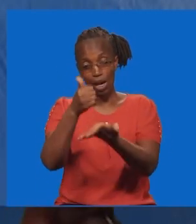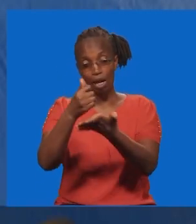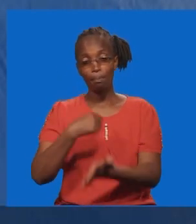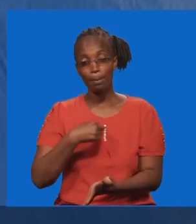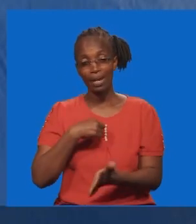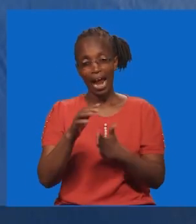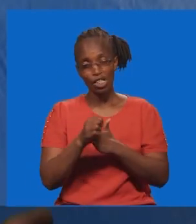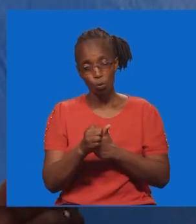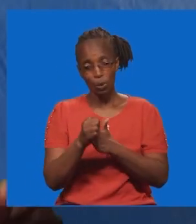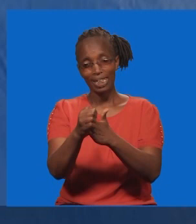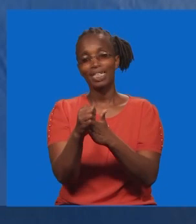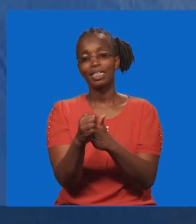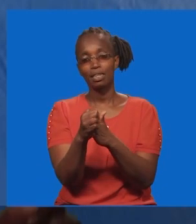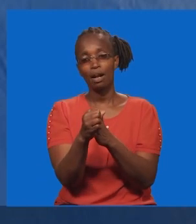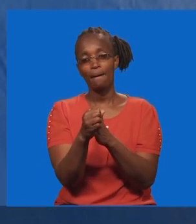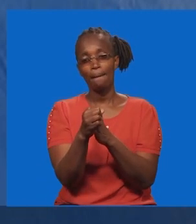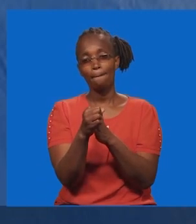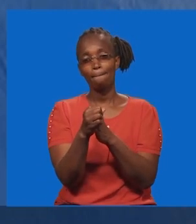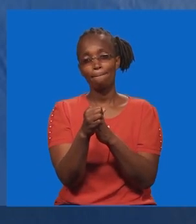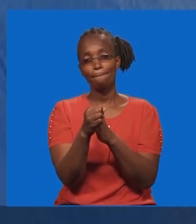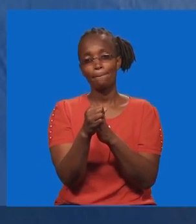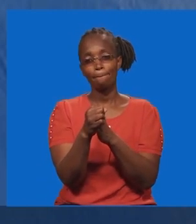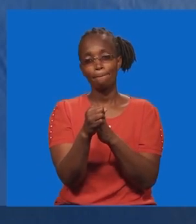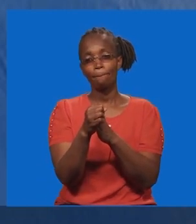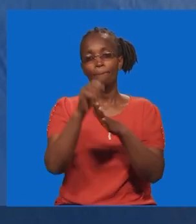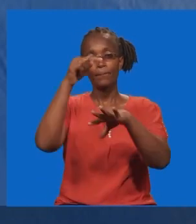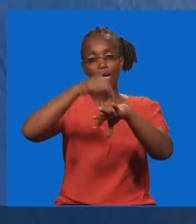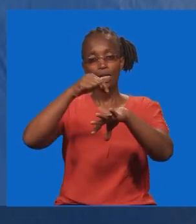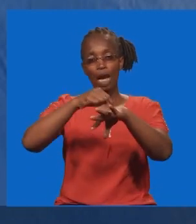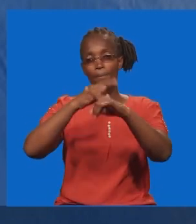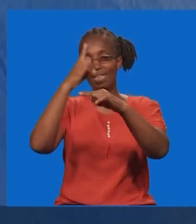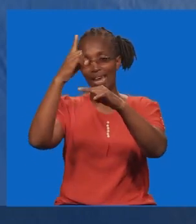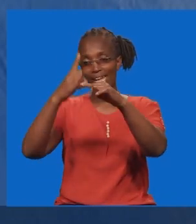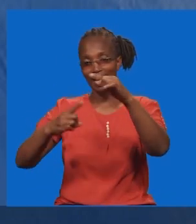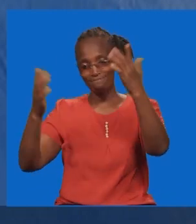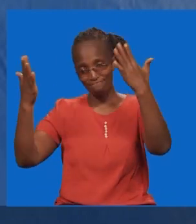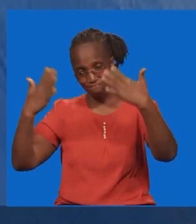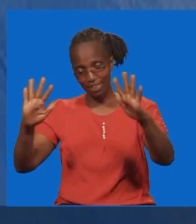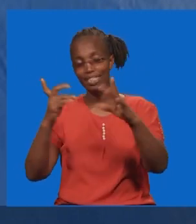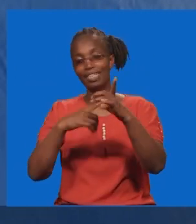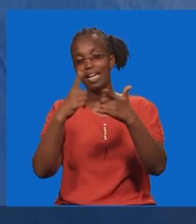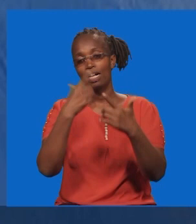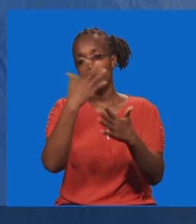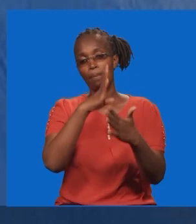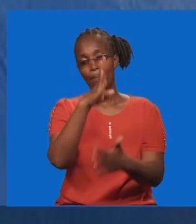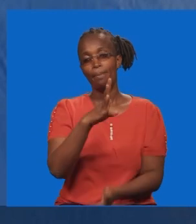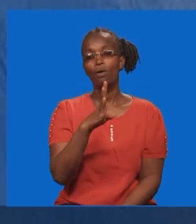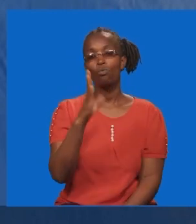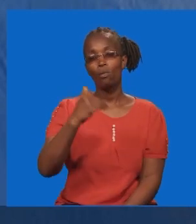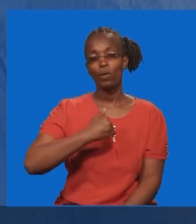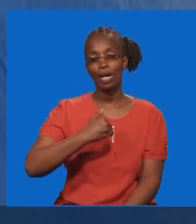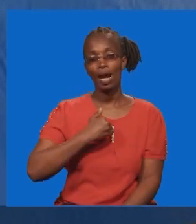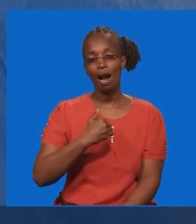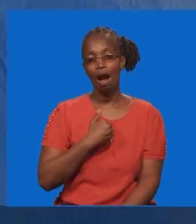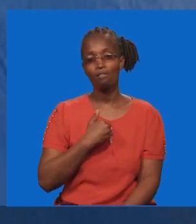utaniongoza. Na utanielekeza. Mwezi kwenda ule mwingini. Ili buwana ata mwaka ukiisha. Nikaone ya kwamba buwana. Ni kuna shukulani mbeleza kuna